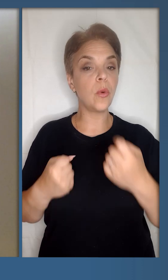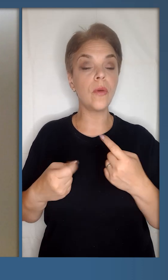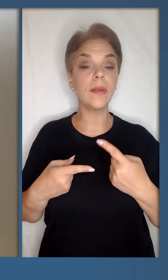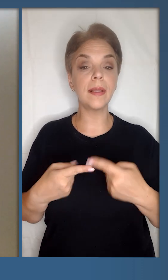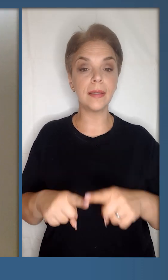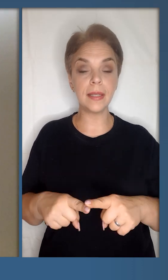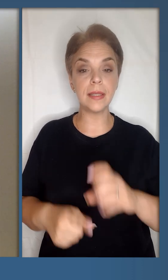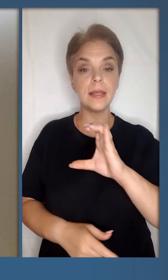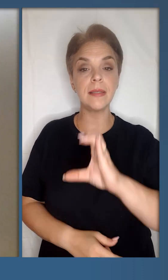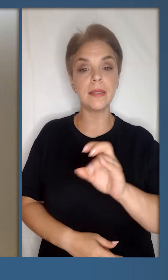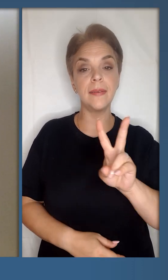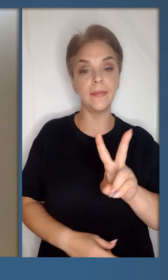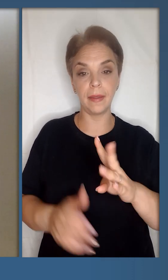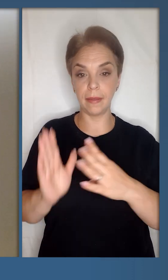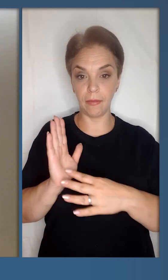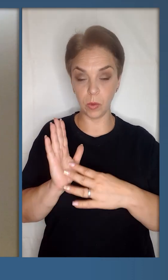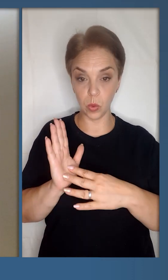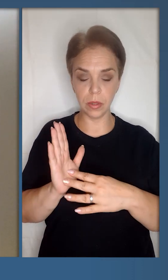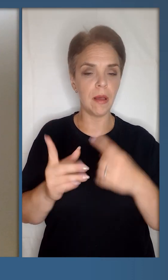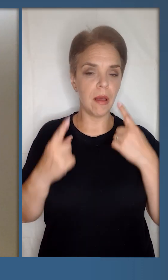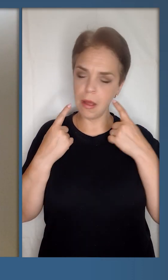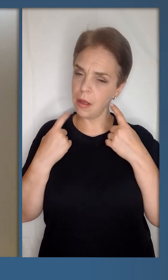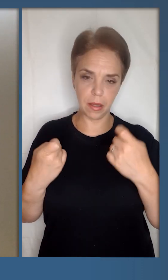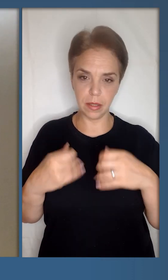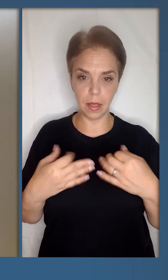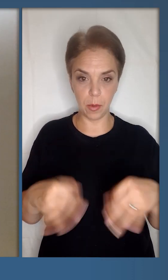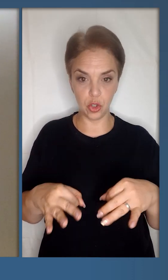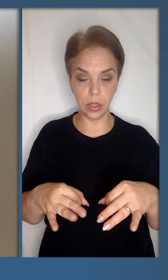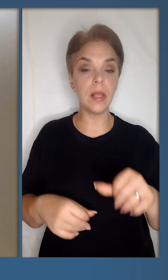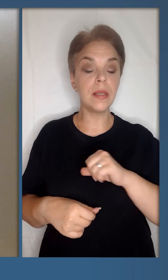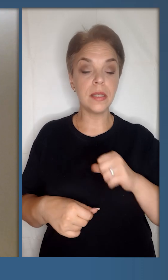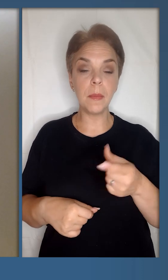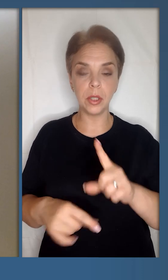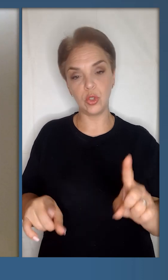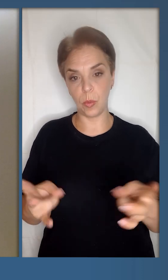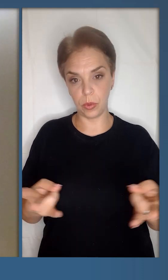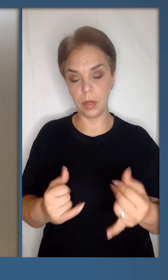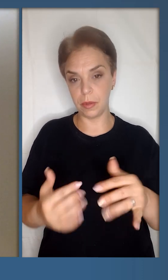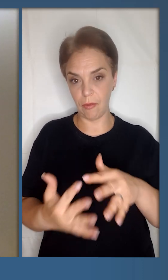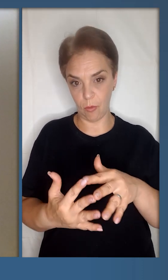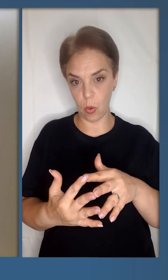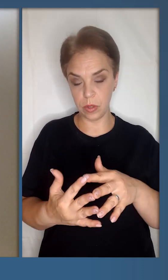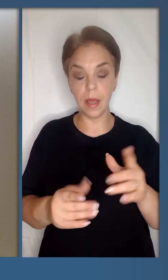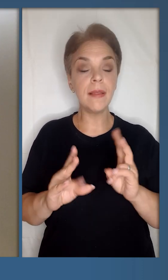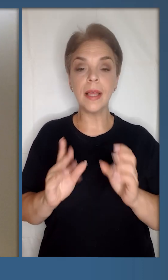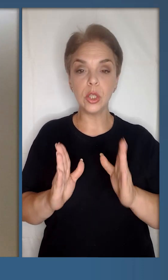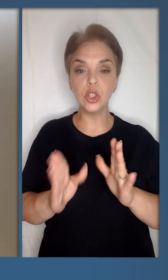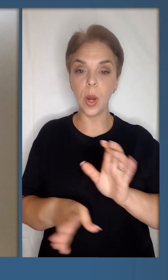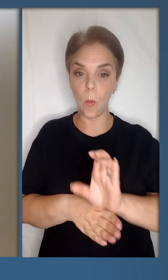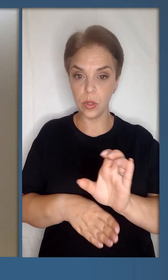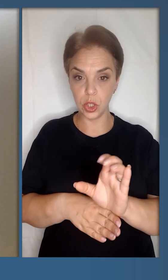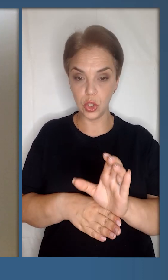техніка CV-90, класні машини, саме те, що потрібно на фронті, не лише